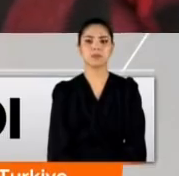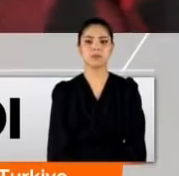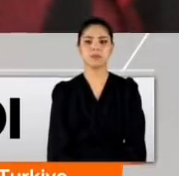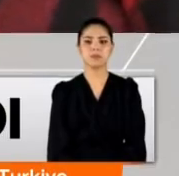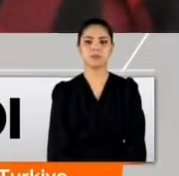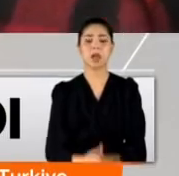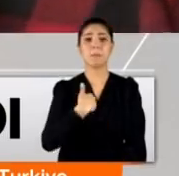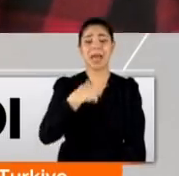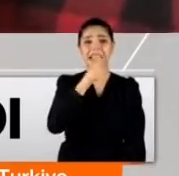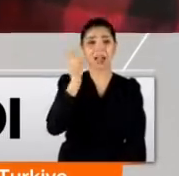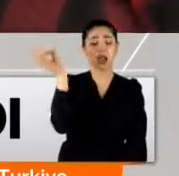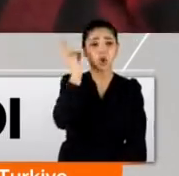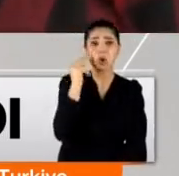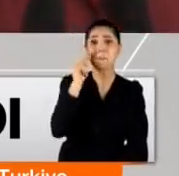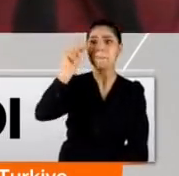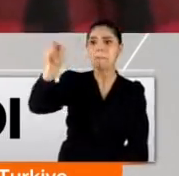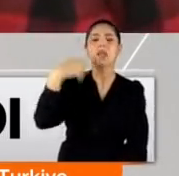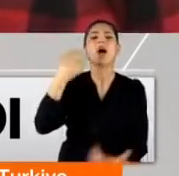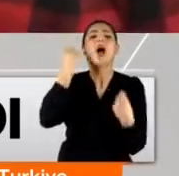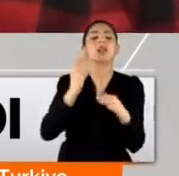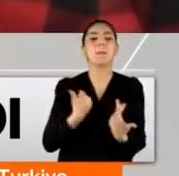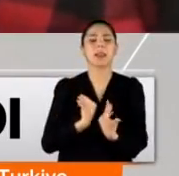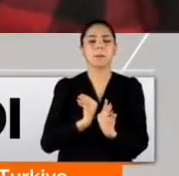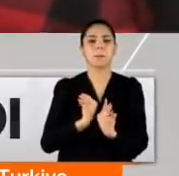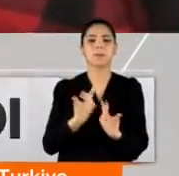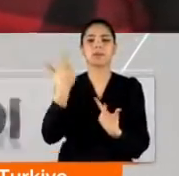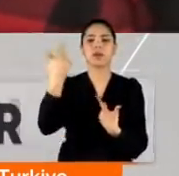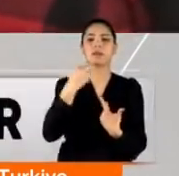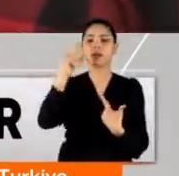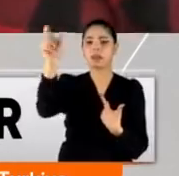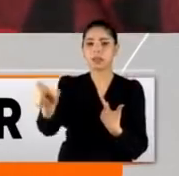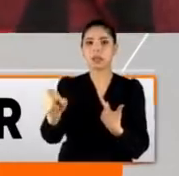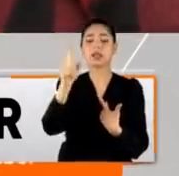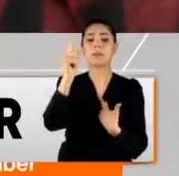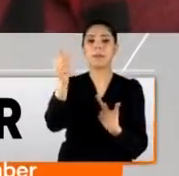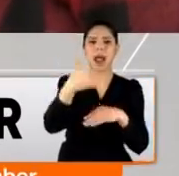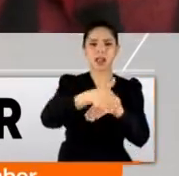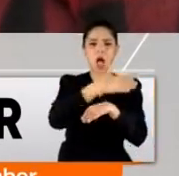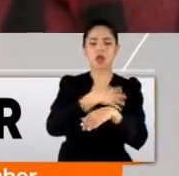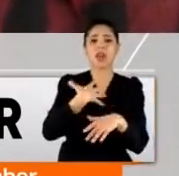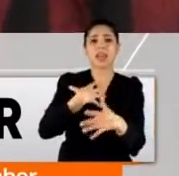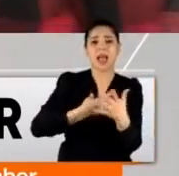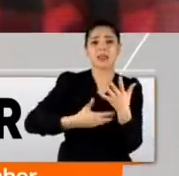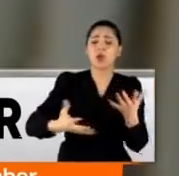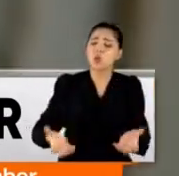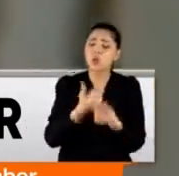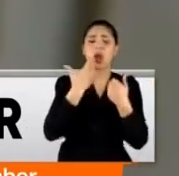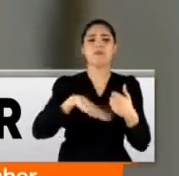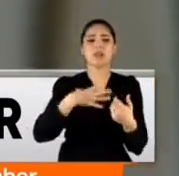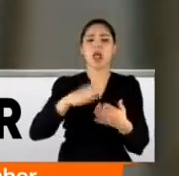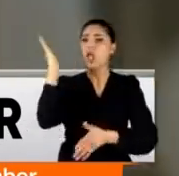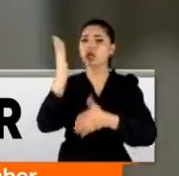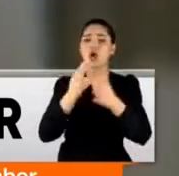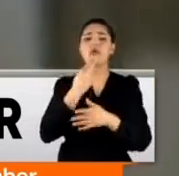Ben sesini duydum baktım ama anlamadım ne oldu. Nasıl hali? Sadece o kadının biraz önce kendini kurtarmasını istiyorum. Darb